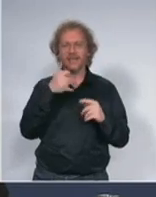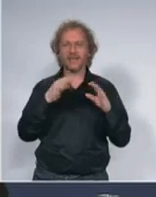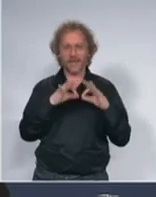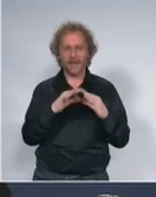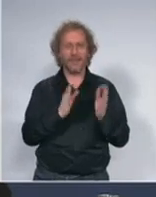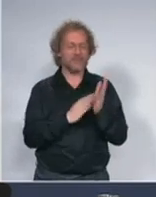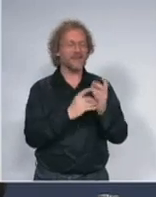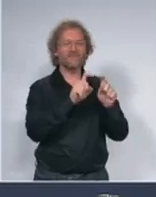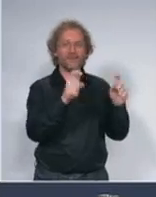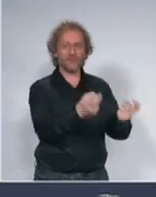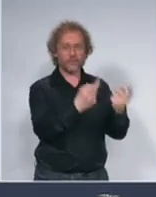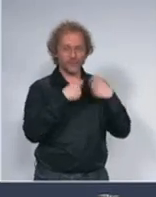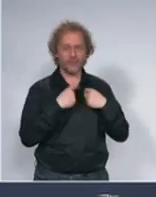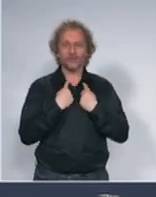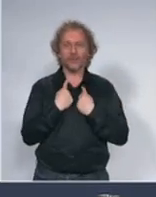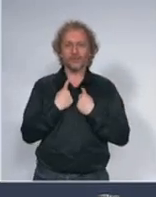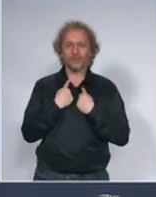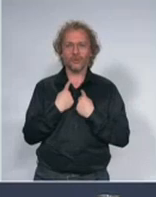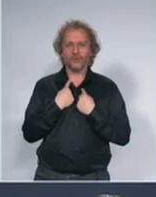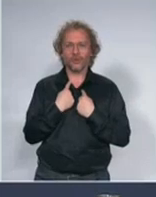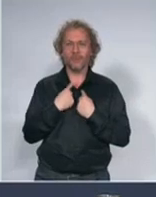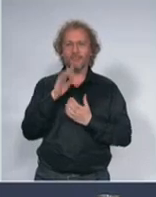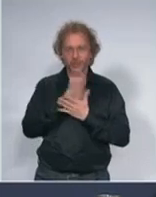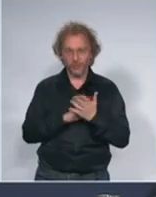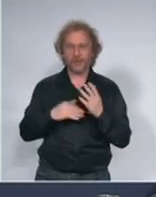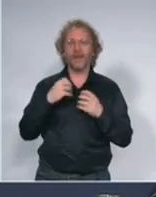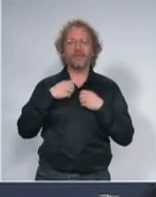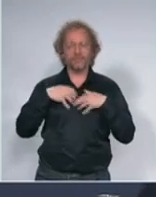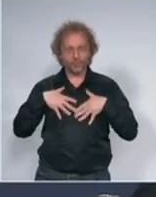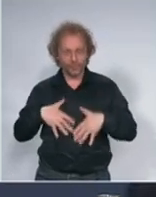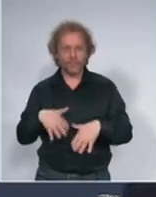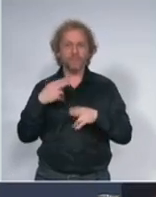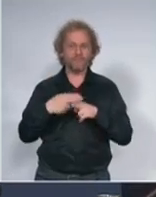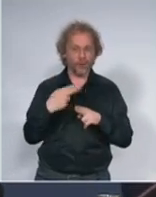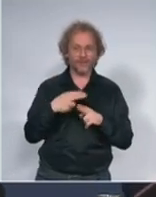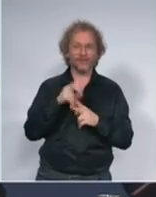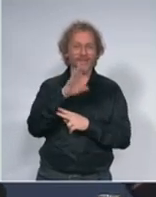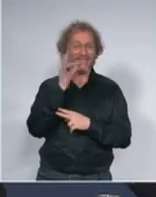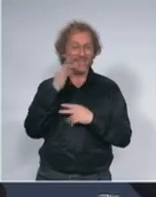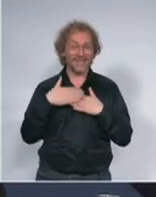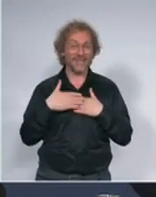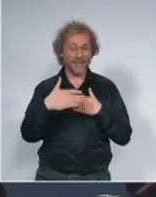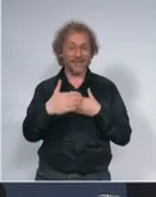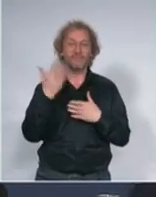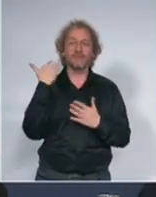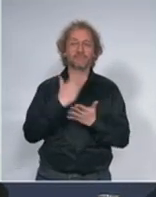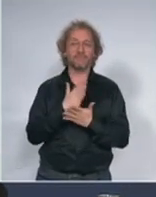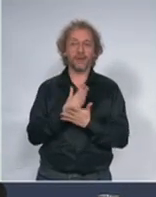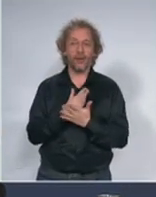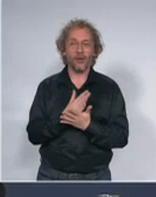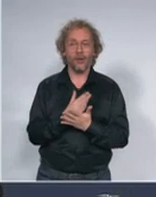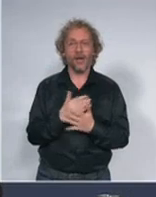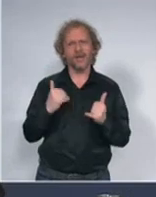pa tu boravi do početka bolesti a sada su nam objasnili da dva dana pre